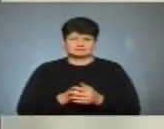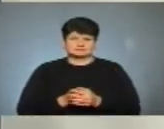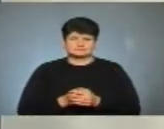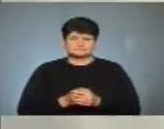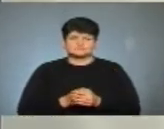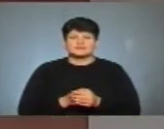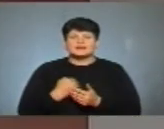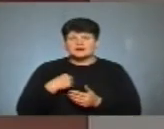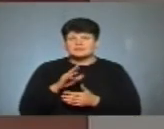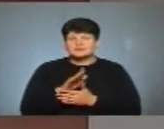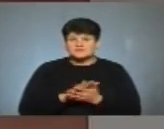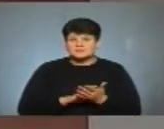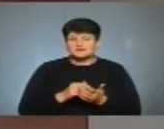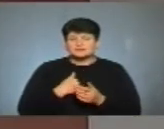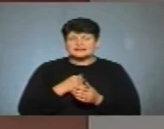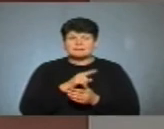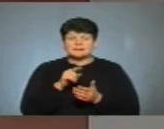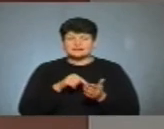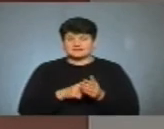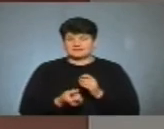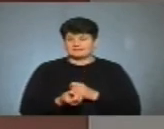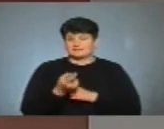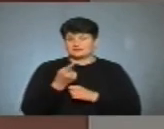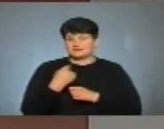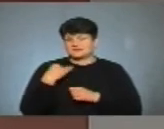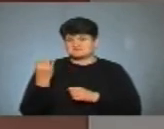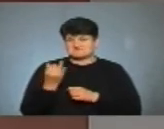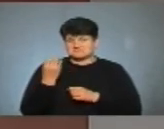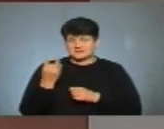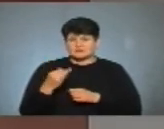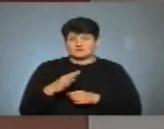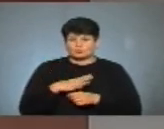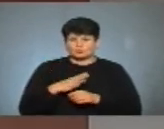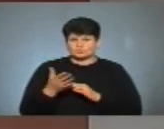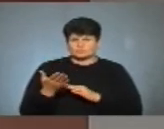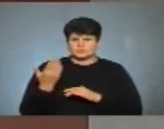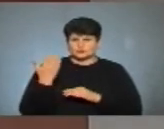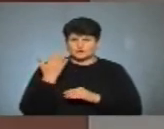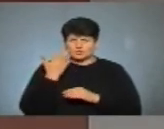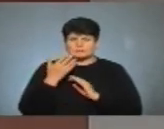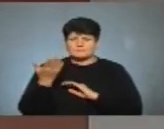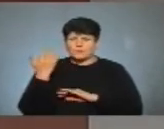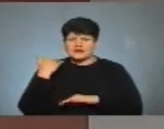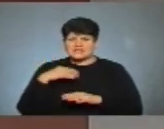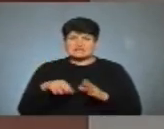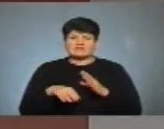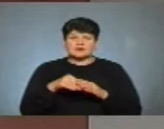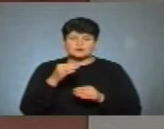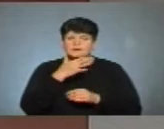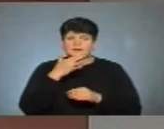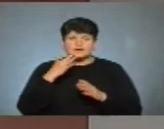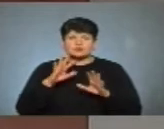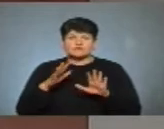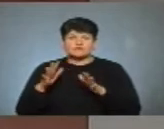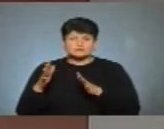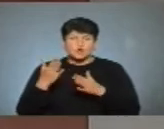Я перепрошую, у мене ще таке запитання виникло, мені так стало цікаво. Було минулого, коли були попередні вибори, дуже багато випадків,